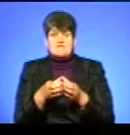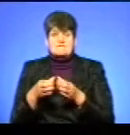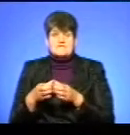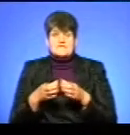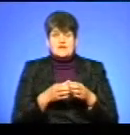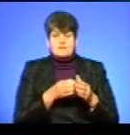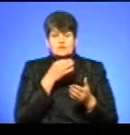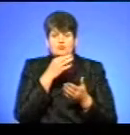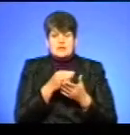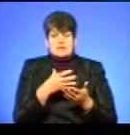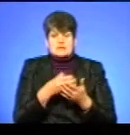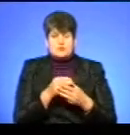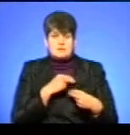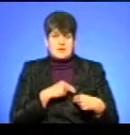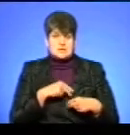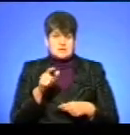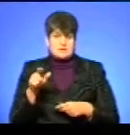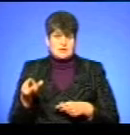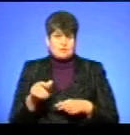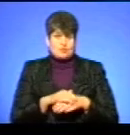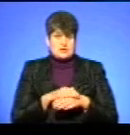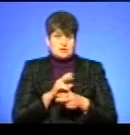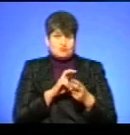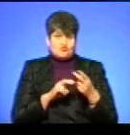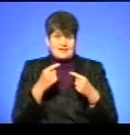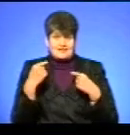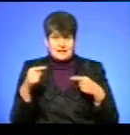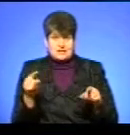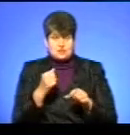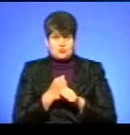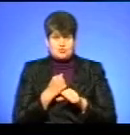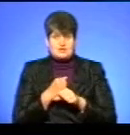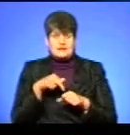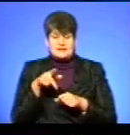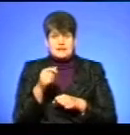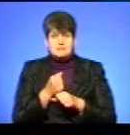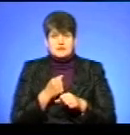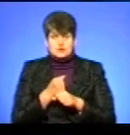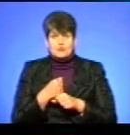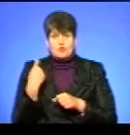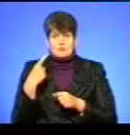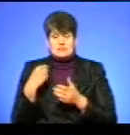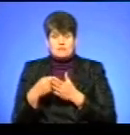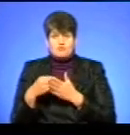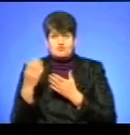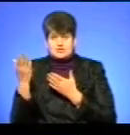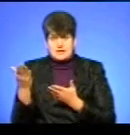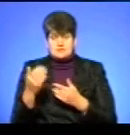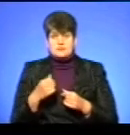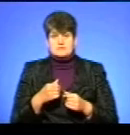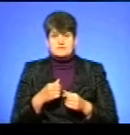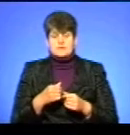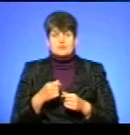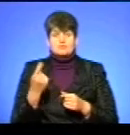відповідальні за своїх працівників. Будь ласка, шукайте інші роботи, ідіть працюйте обласний бюджет. Зв'язку з тим, що